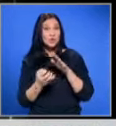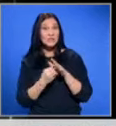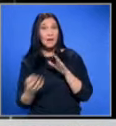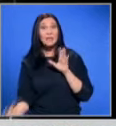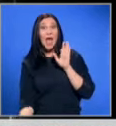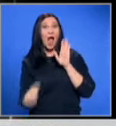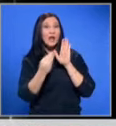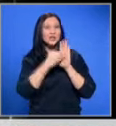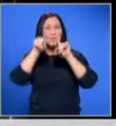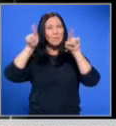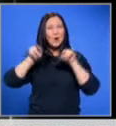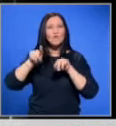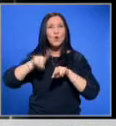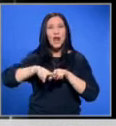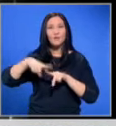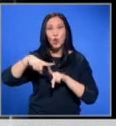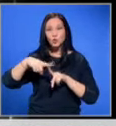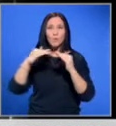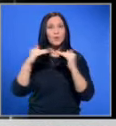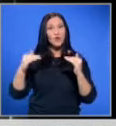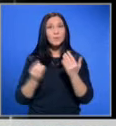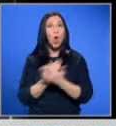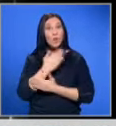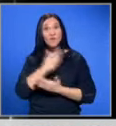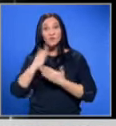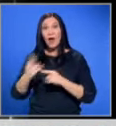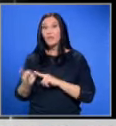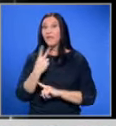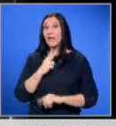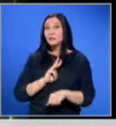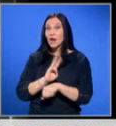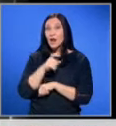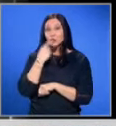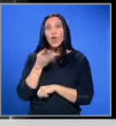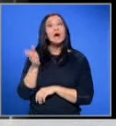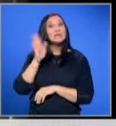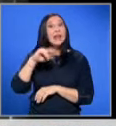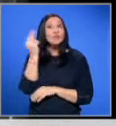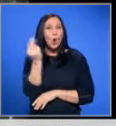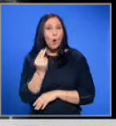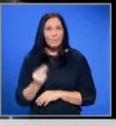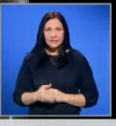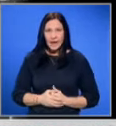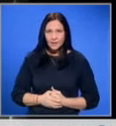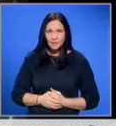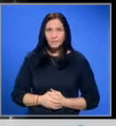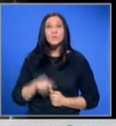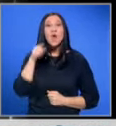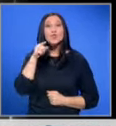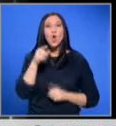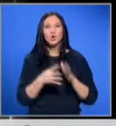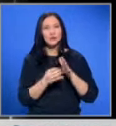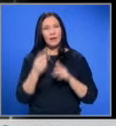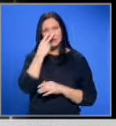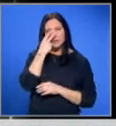е качен в профила на Ильян Тодоров в платформата отново в края на 2013 година със следното описание. На този